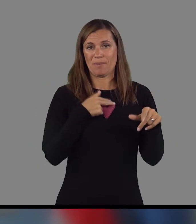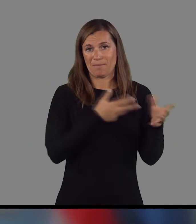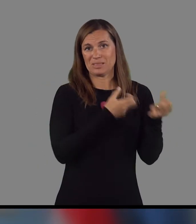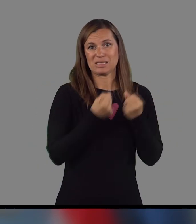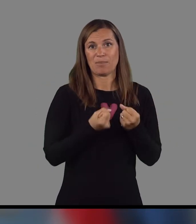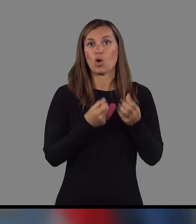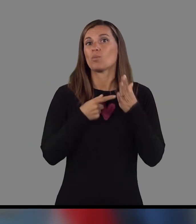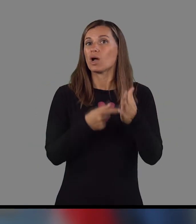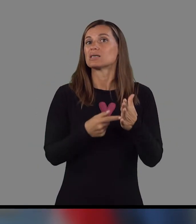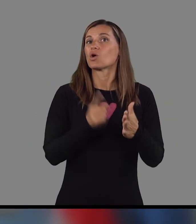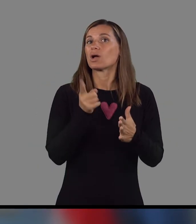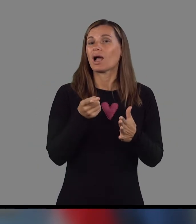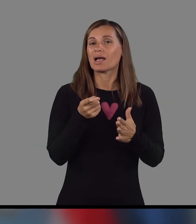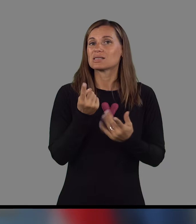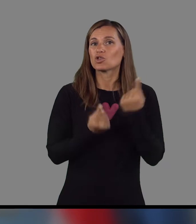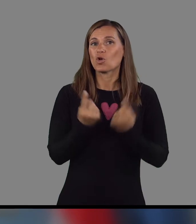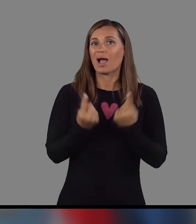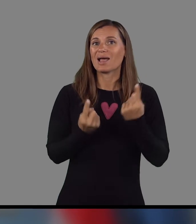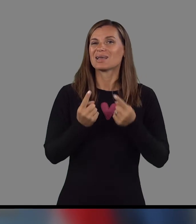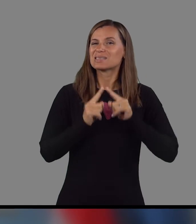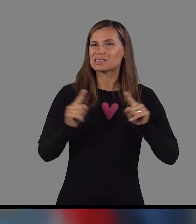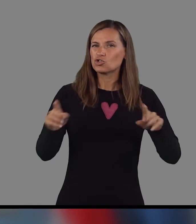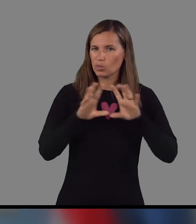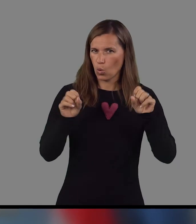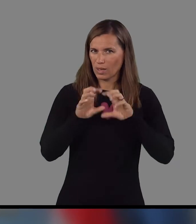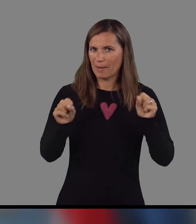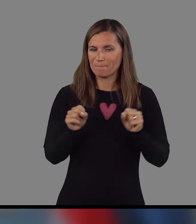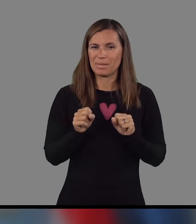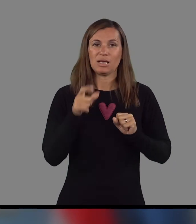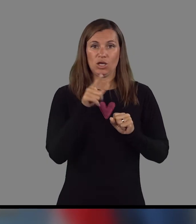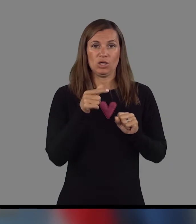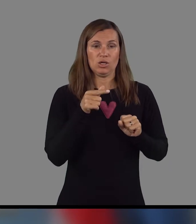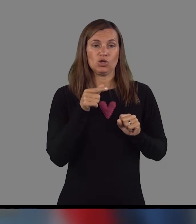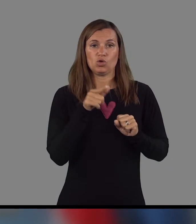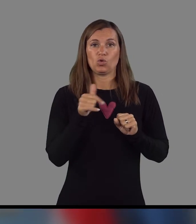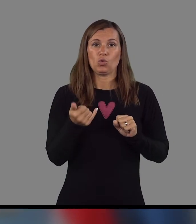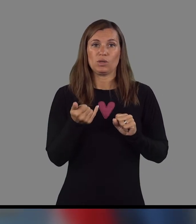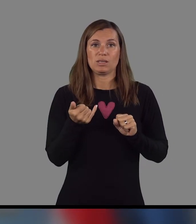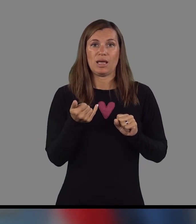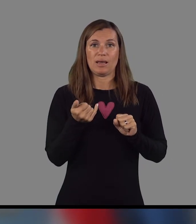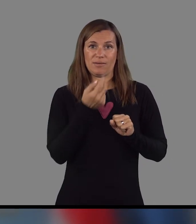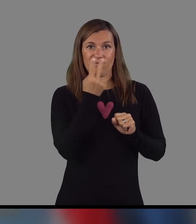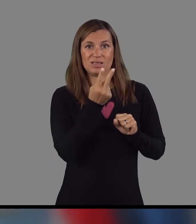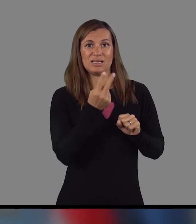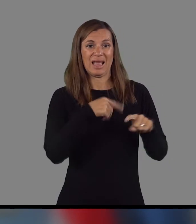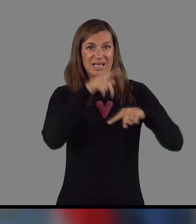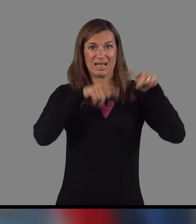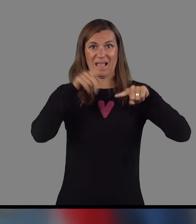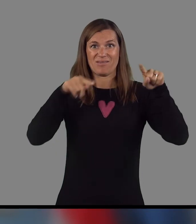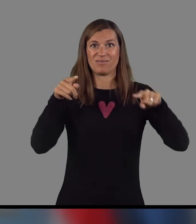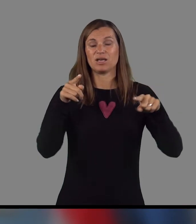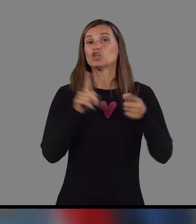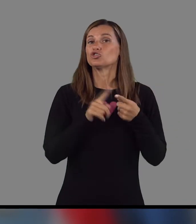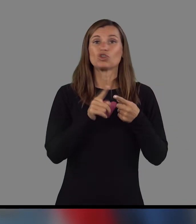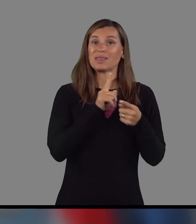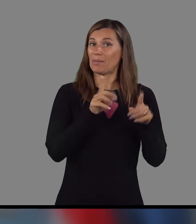tudi sabo, pokazati, kaj se pravzaprav dogaja z različnimi okrepi. Torej, jaz upam, da se vidi. Tukaj vidite graf,